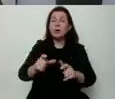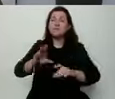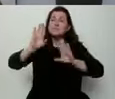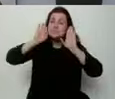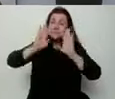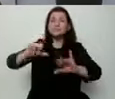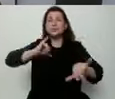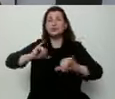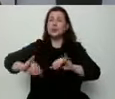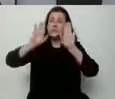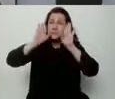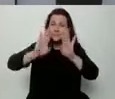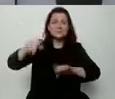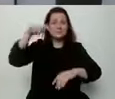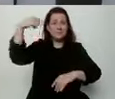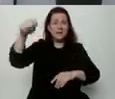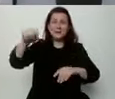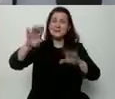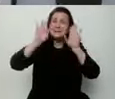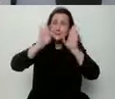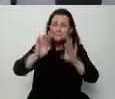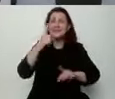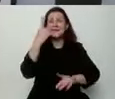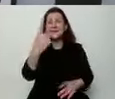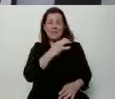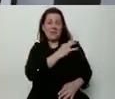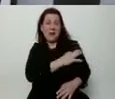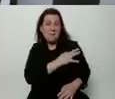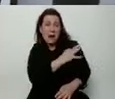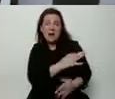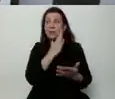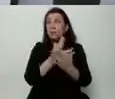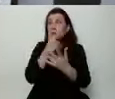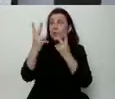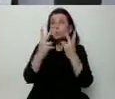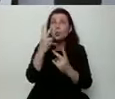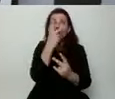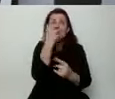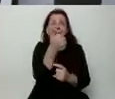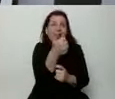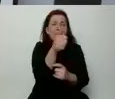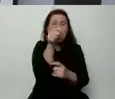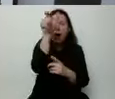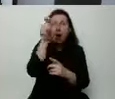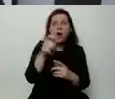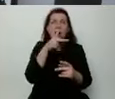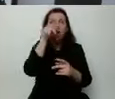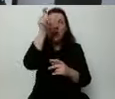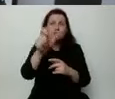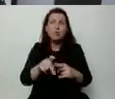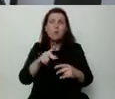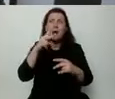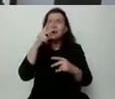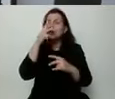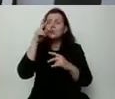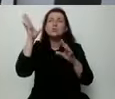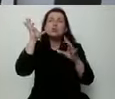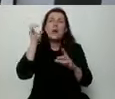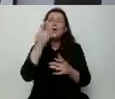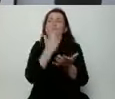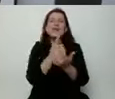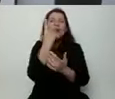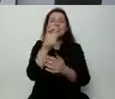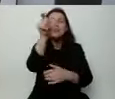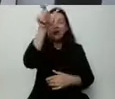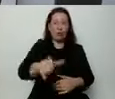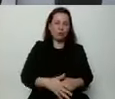prezydent z jednej partii, którzy tylko i wyłącznie szukają jednej osoby, słuchają jednej osoby w trudnych czasach. Nie ma